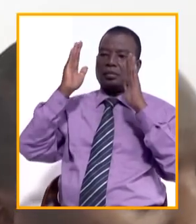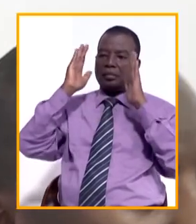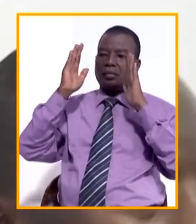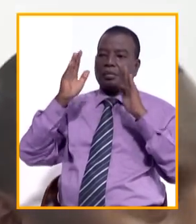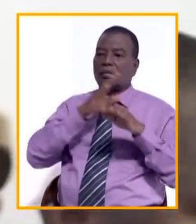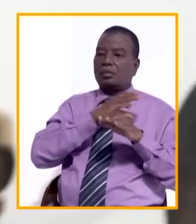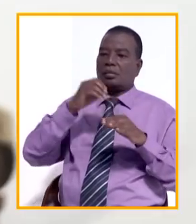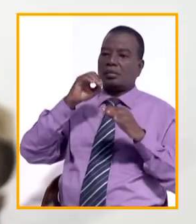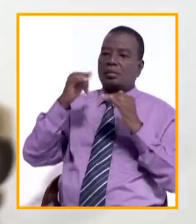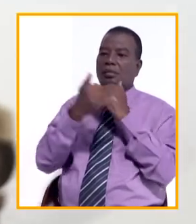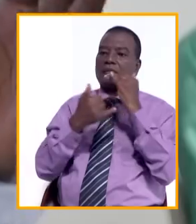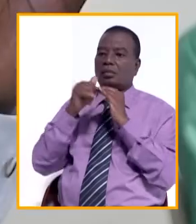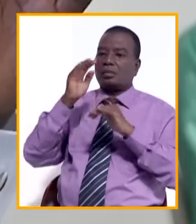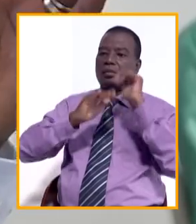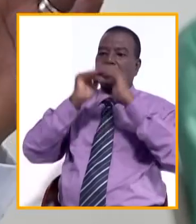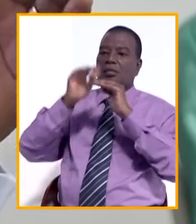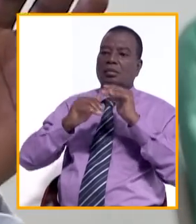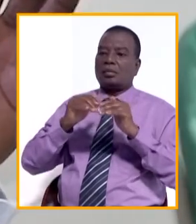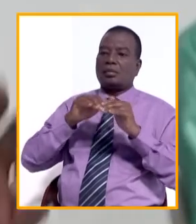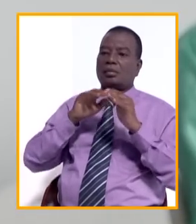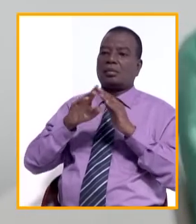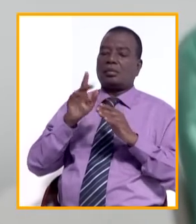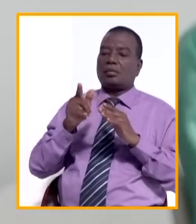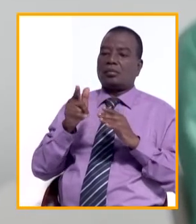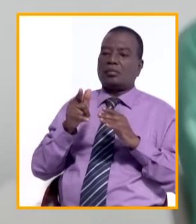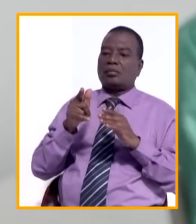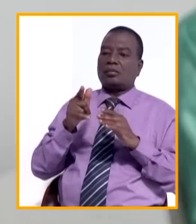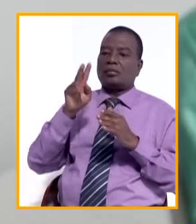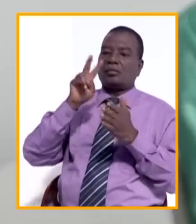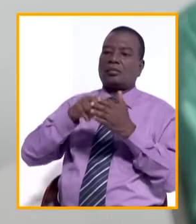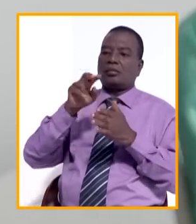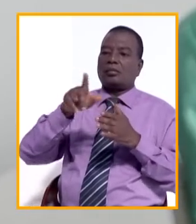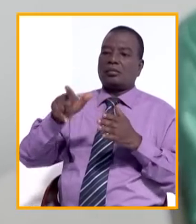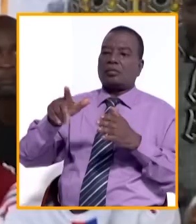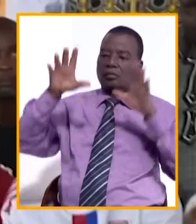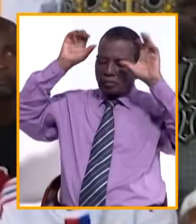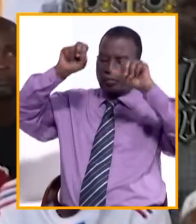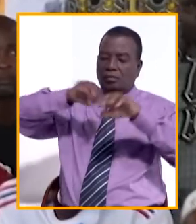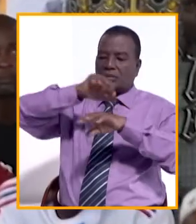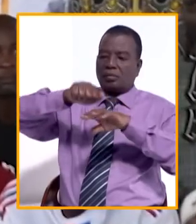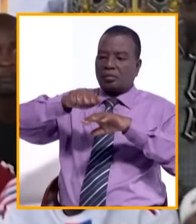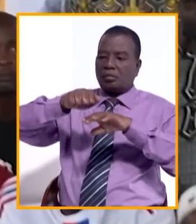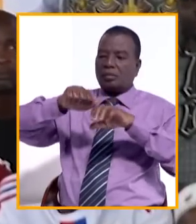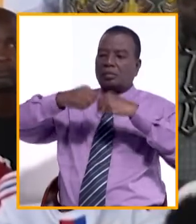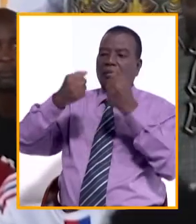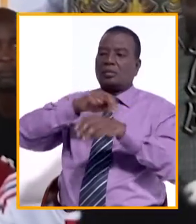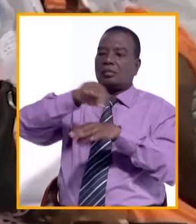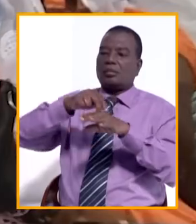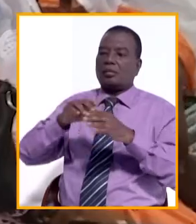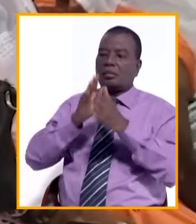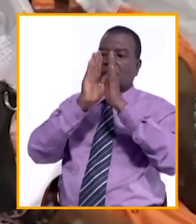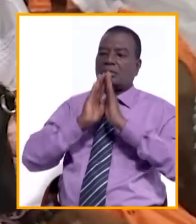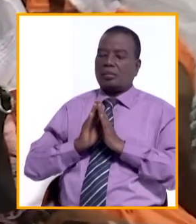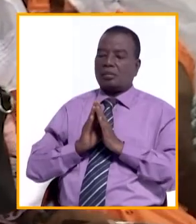qu'un pays s'est construit. Patron du Giga Maouli 2023, le président de l'Assemblée nationale a exhorté